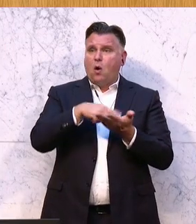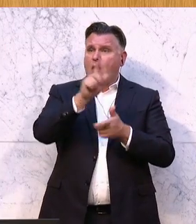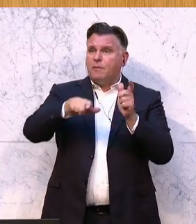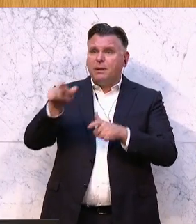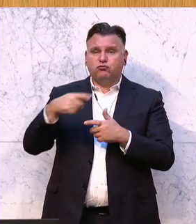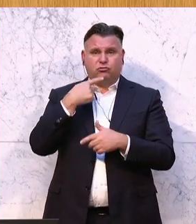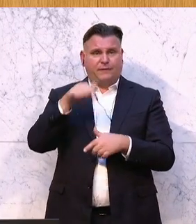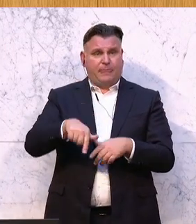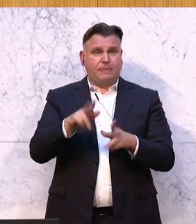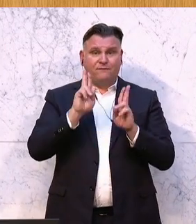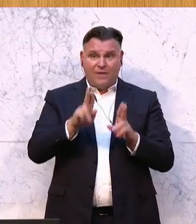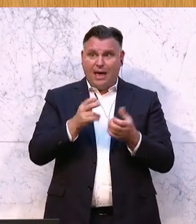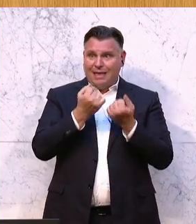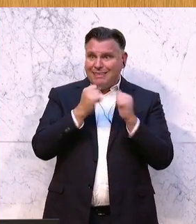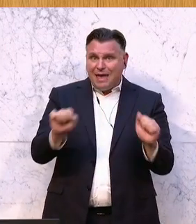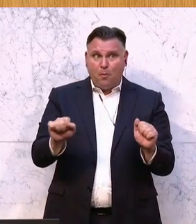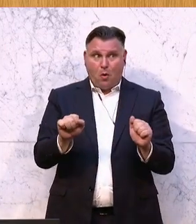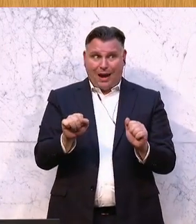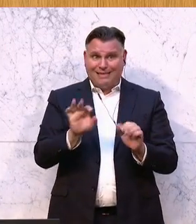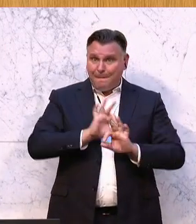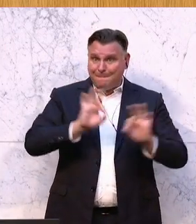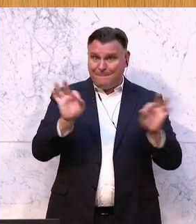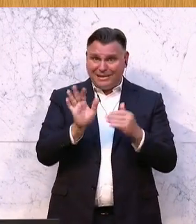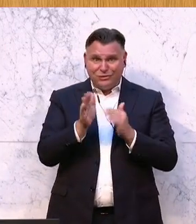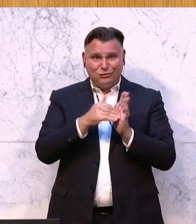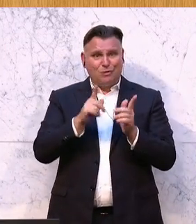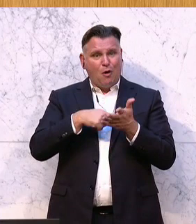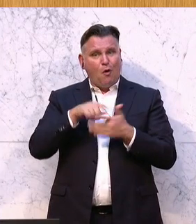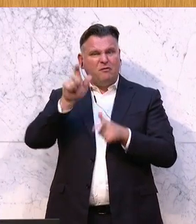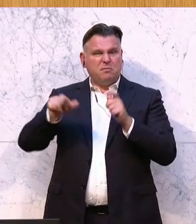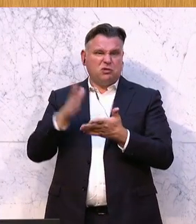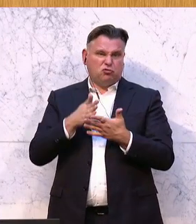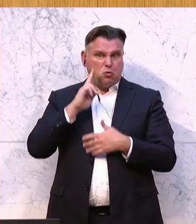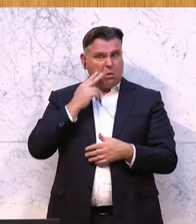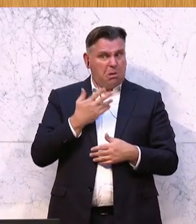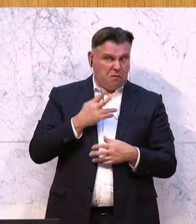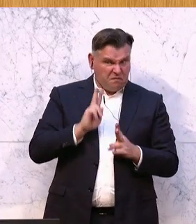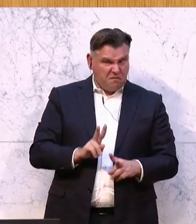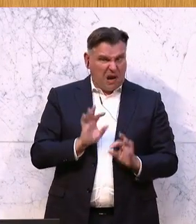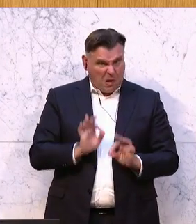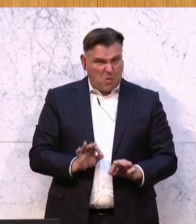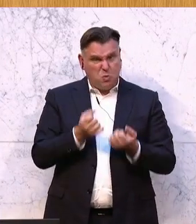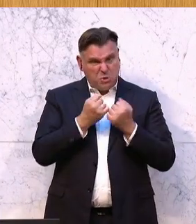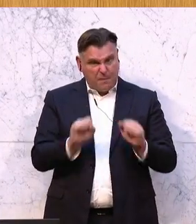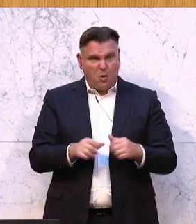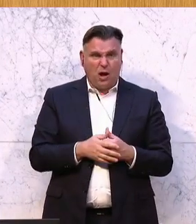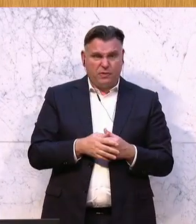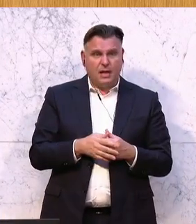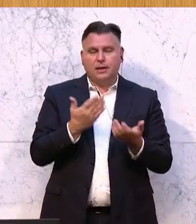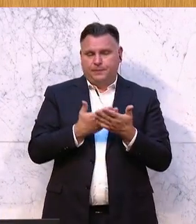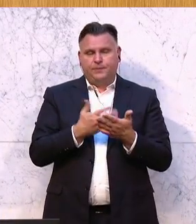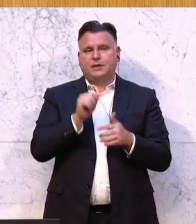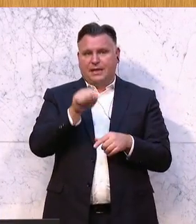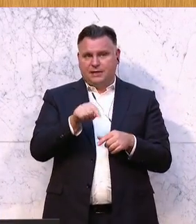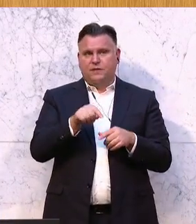gibt, ob die Demokratie denn tatsächlich das beste System ist, das wir haben können. Allein das, dass man sich diese